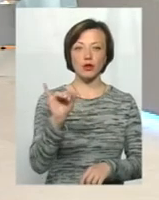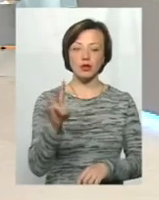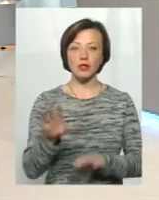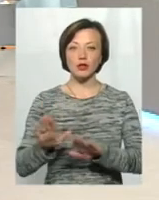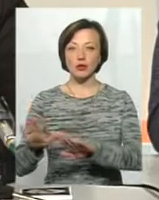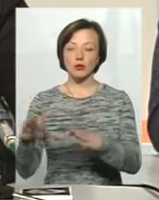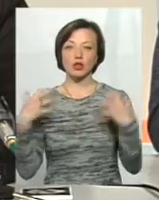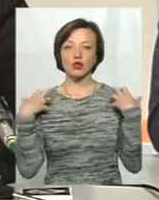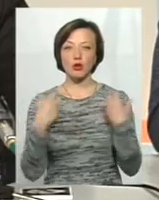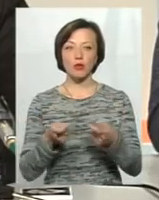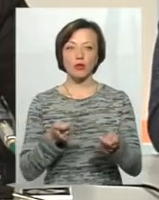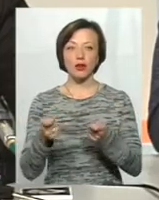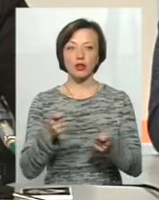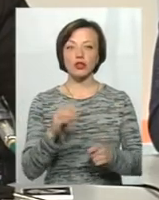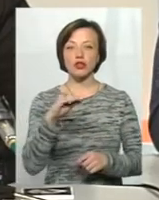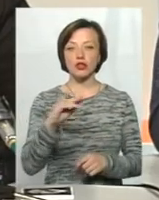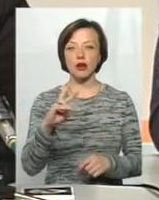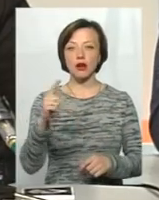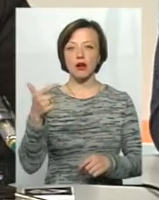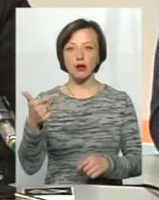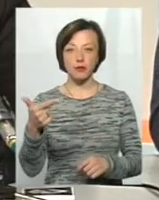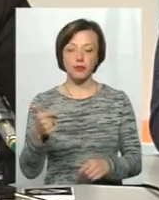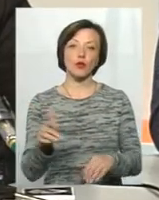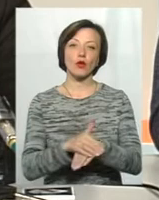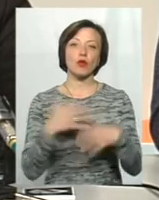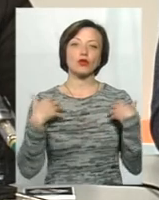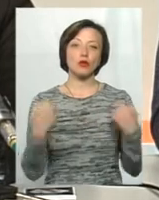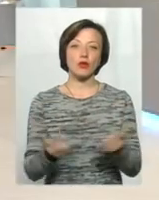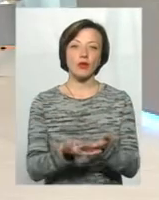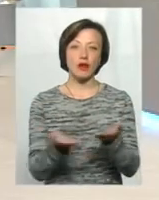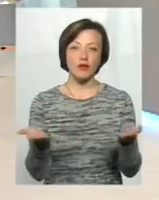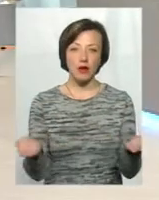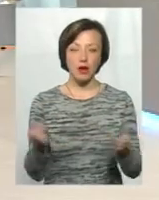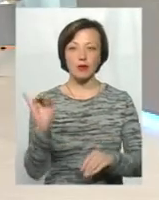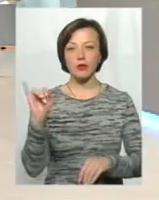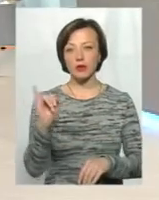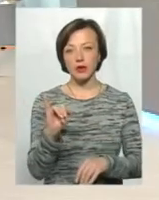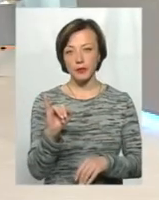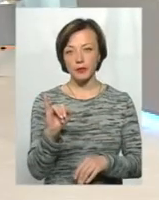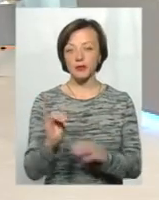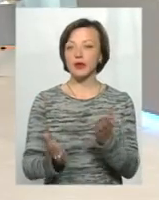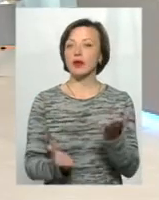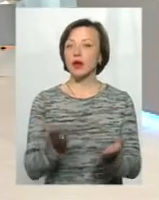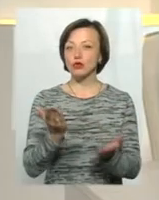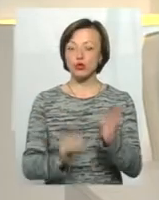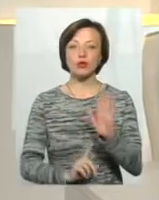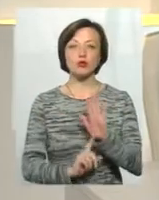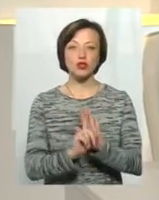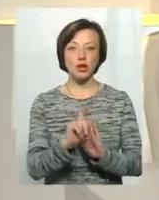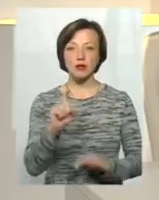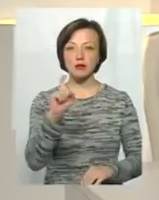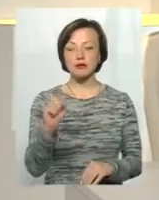управління житлово-комунального господарства Хмельницької міської ради. Доброго здоров'я, шановні гості. Доброго дякуємо. власне, якщо розпочати,